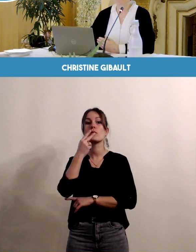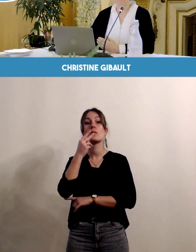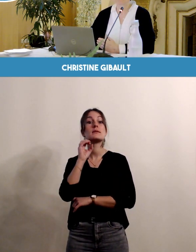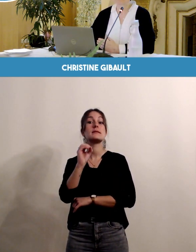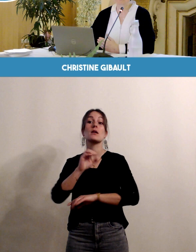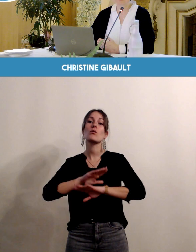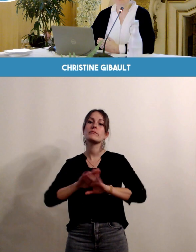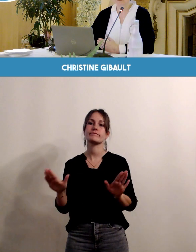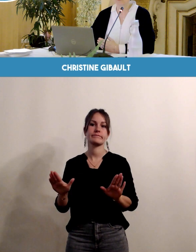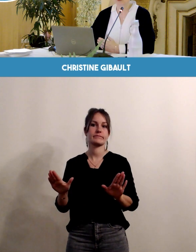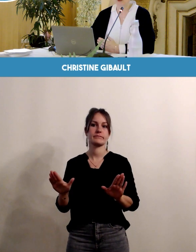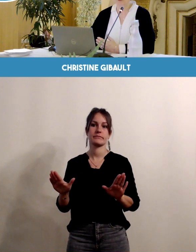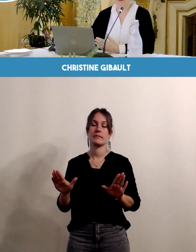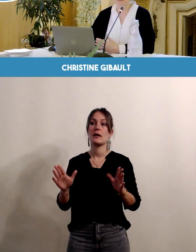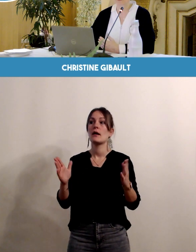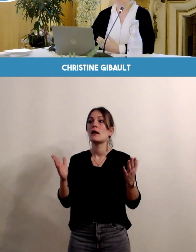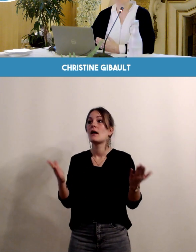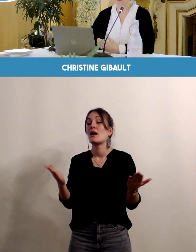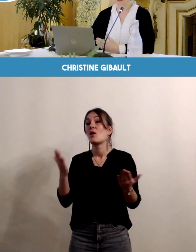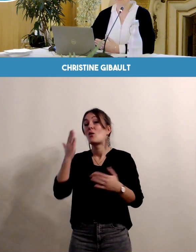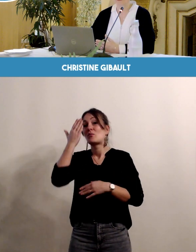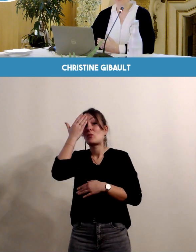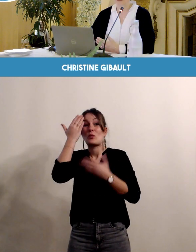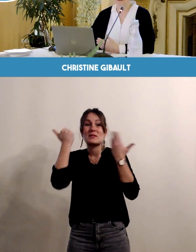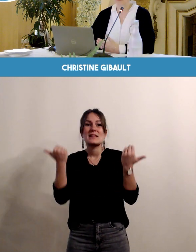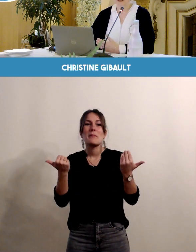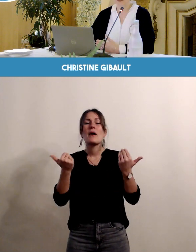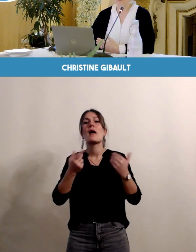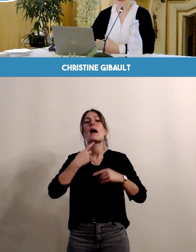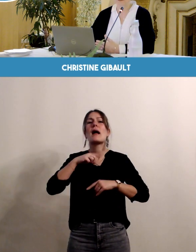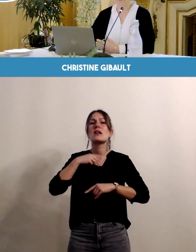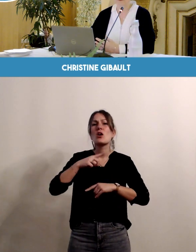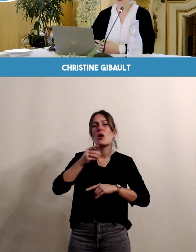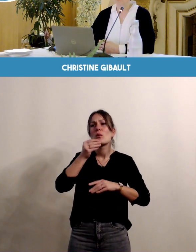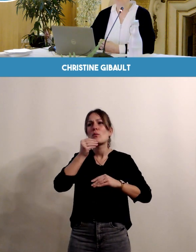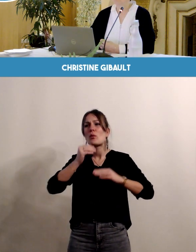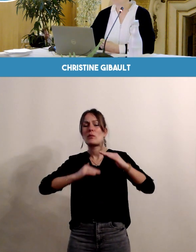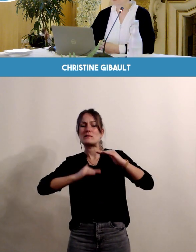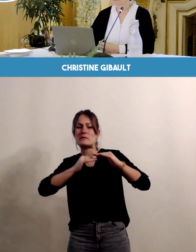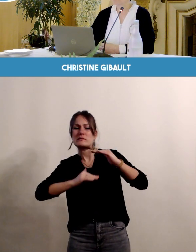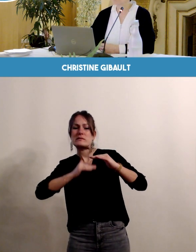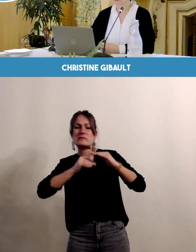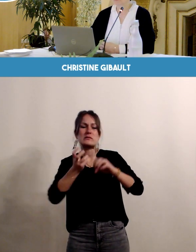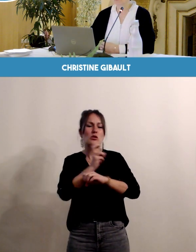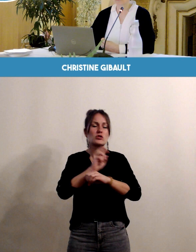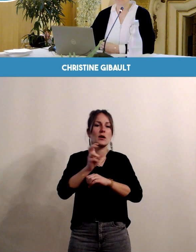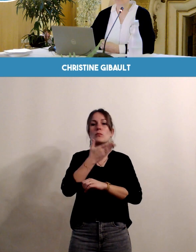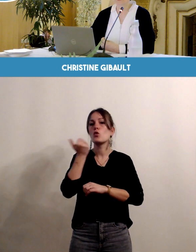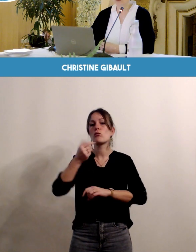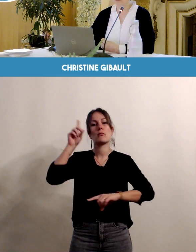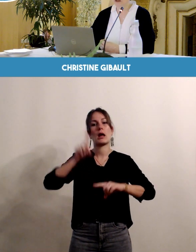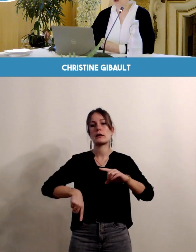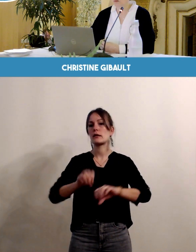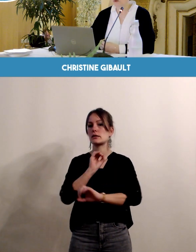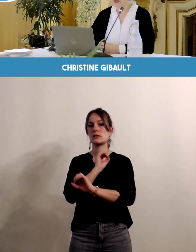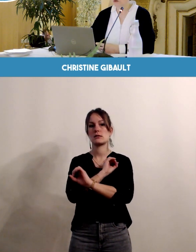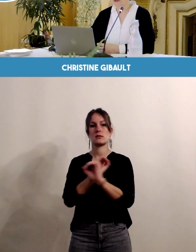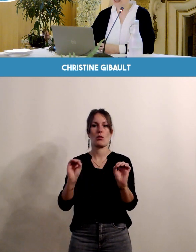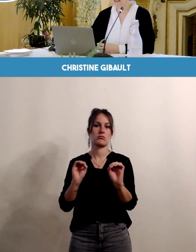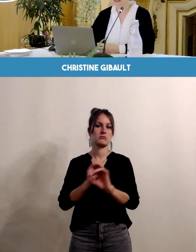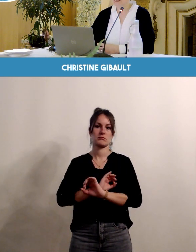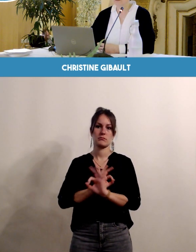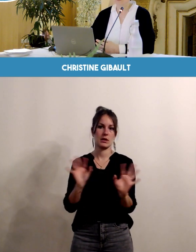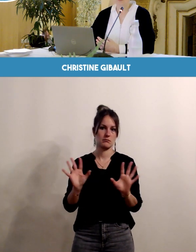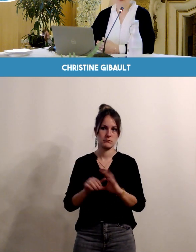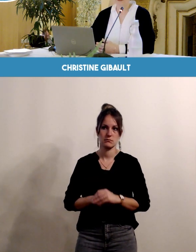on ne sait pas préciser le seuil à partir duquel l'alcool est nocif, le principe de précaution vaut zéro alcool pendant la